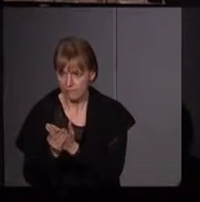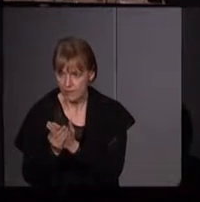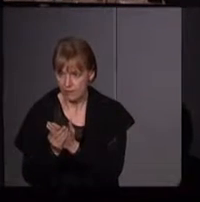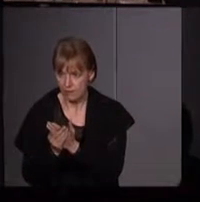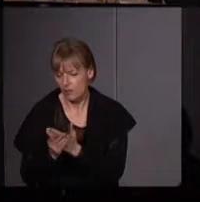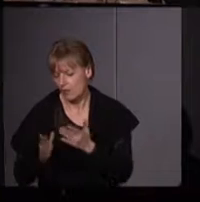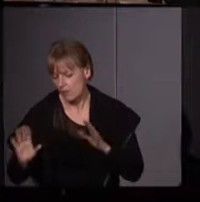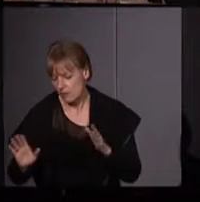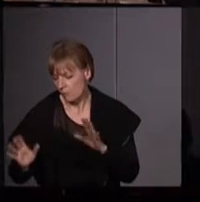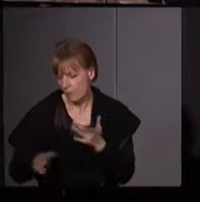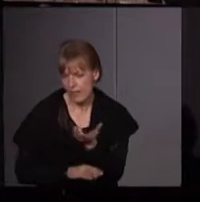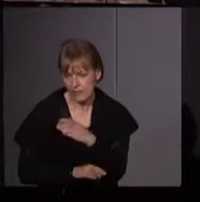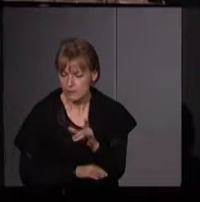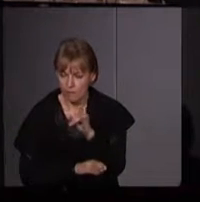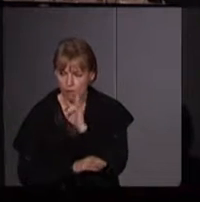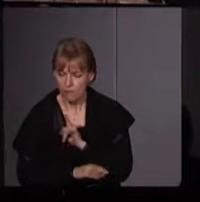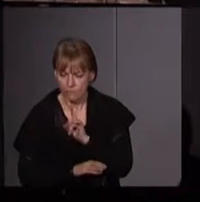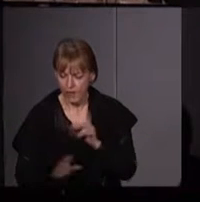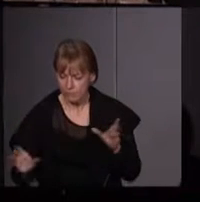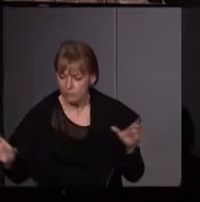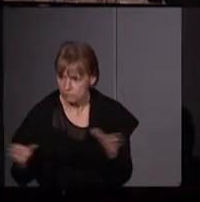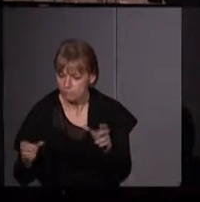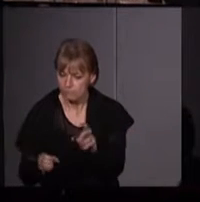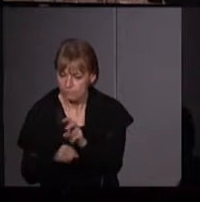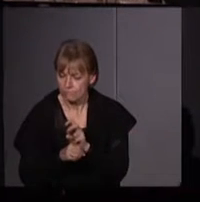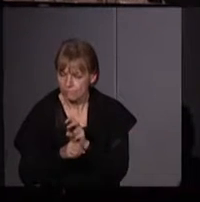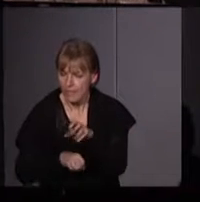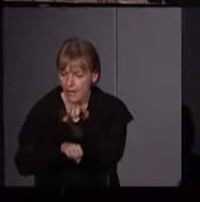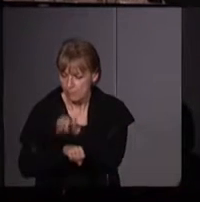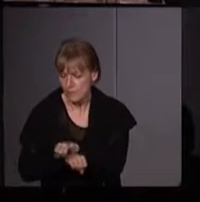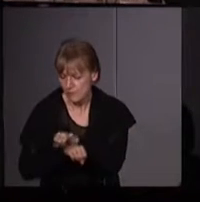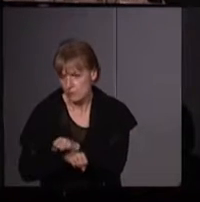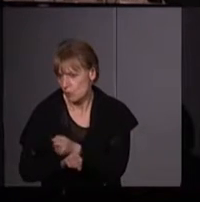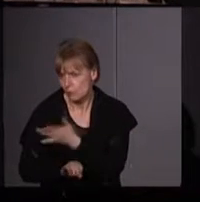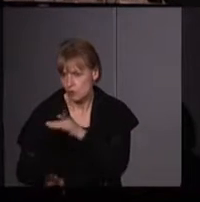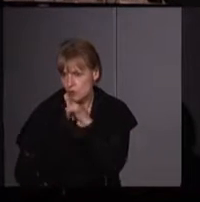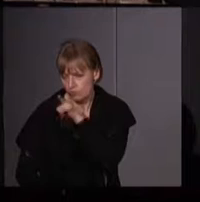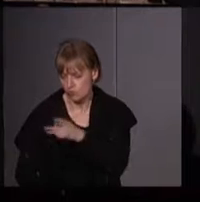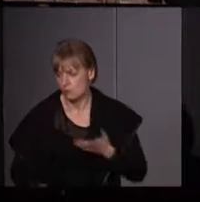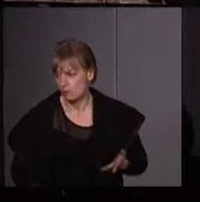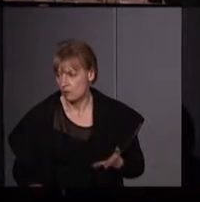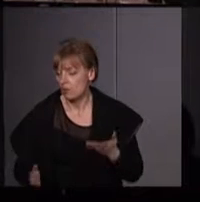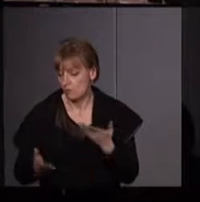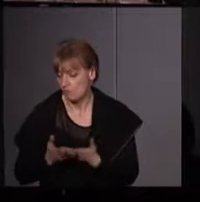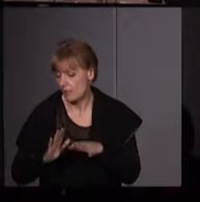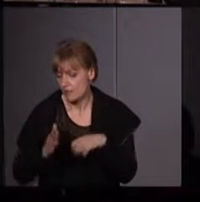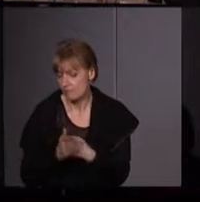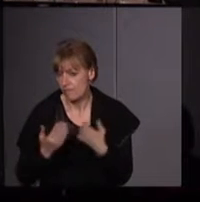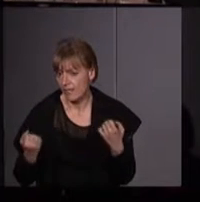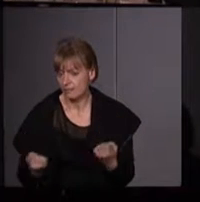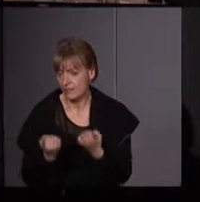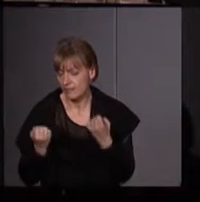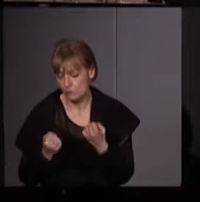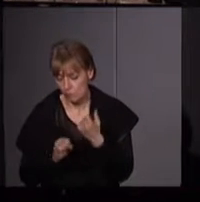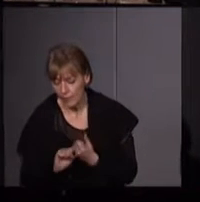centaine de femmes qui se trouveront en prison pendant plusieurs jours. Ça, c'est la fin de l'action. Un